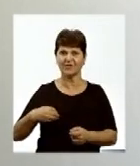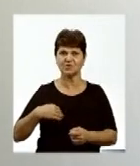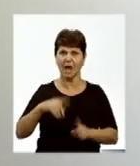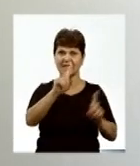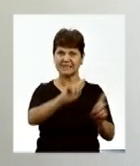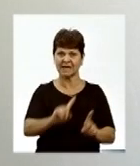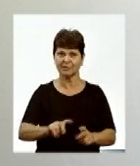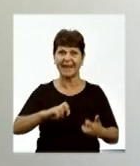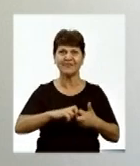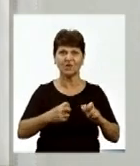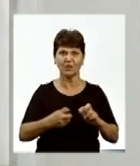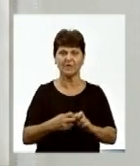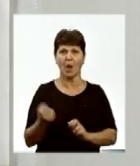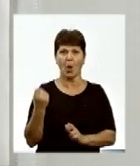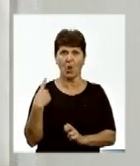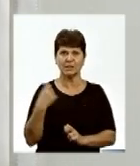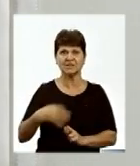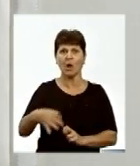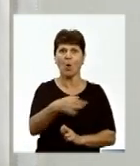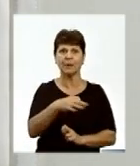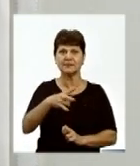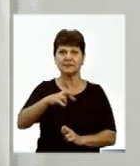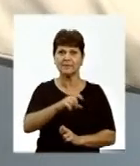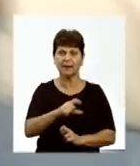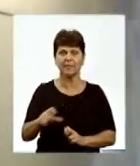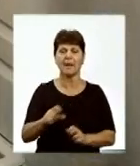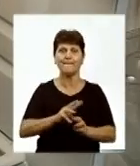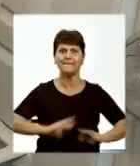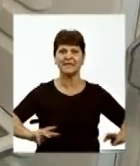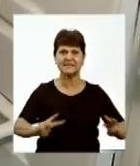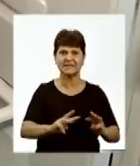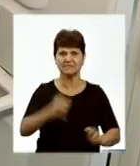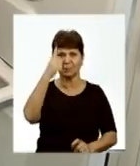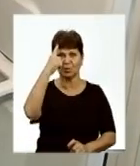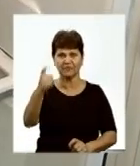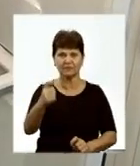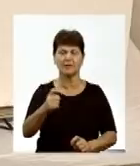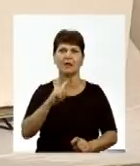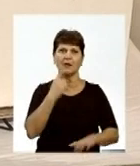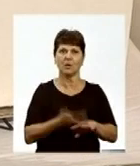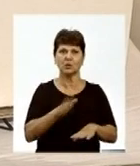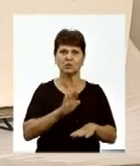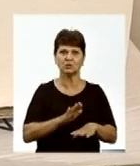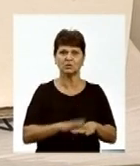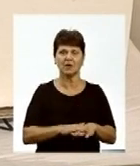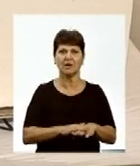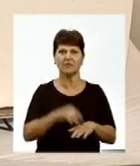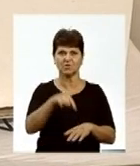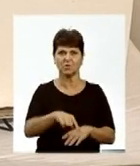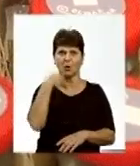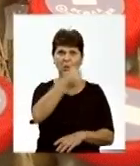Закарпатській, Івано-Франківській, Одеській областях. Також у Міністерстві повідомляють, що від ускладнень з початку року